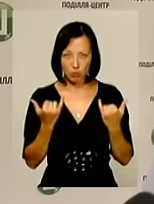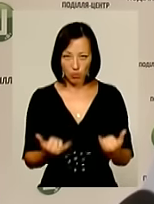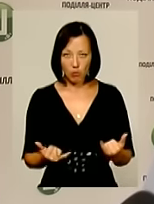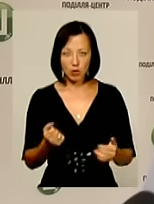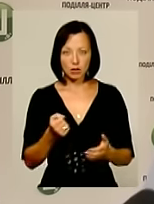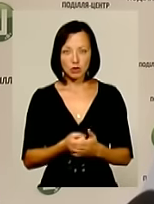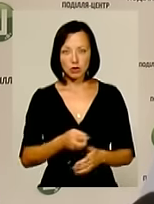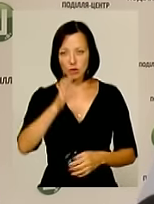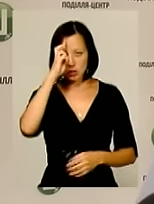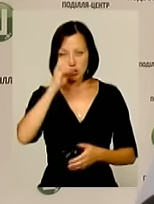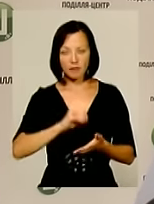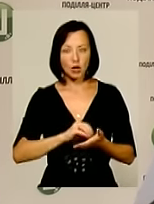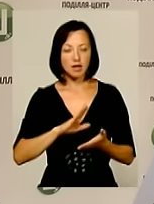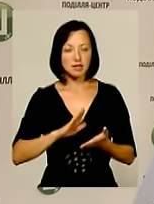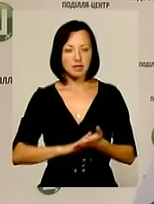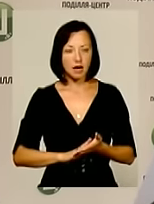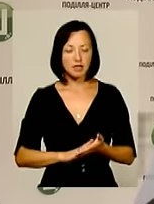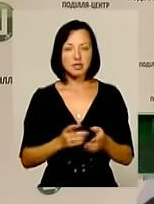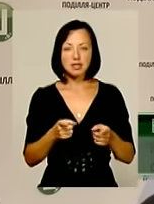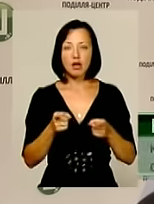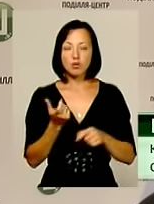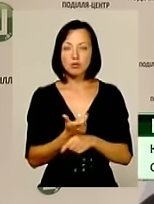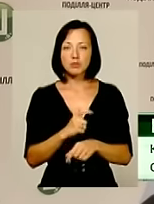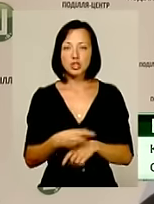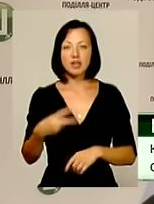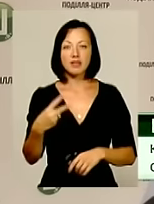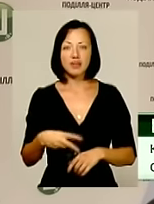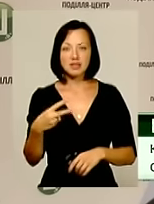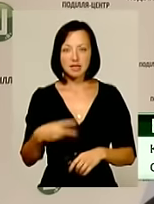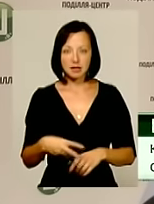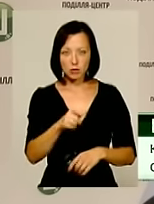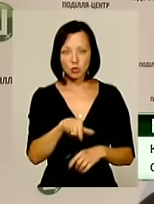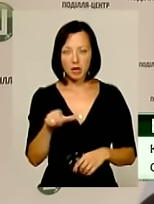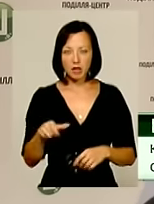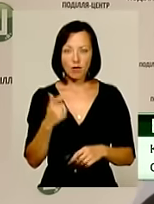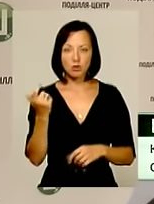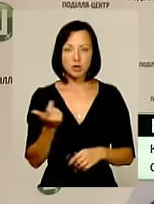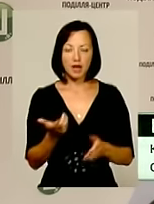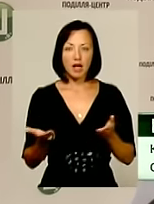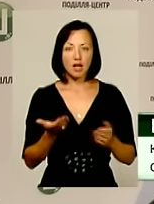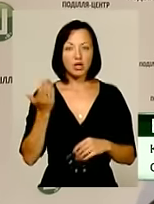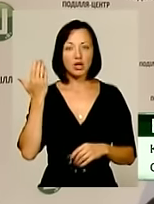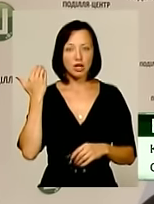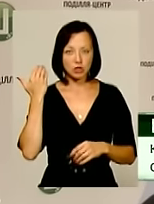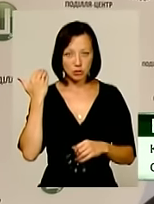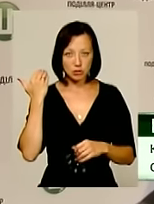державної реєстрації залучено більше 20 суб'єктів господарювання, які раніше